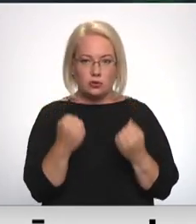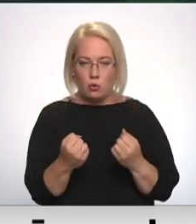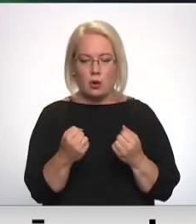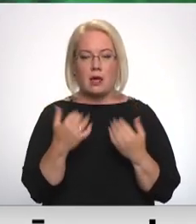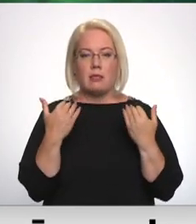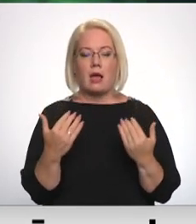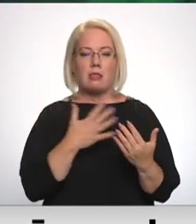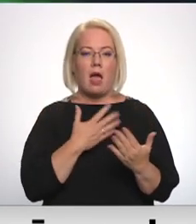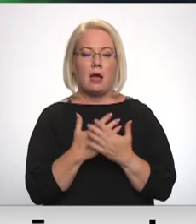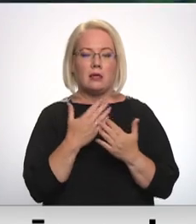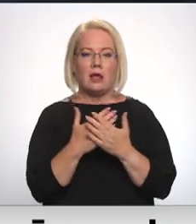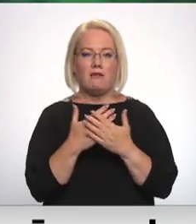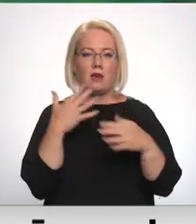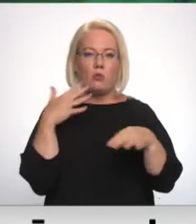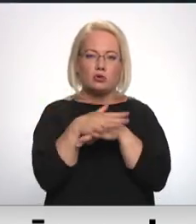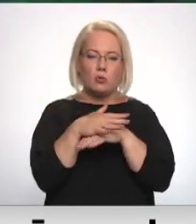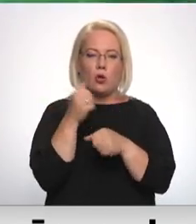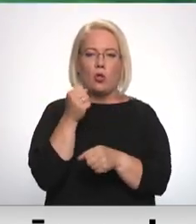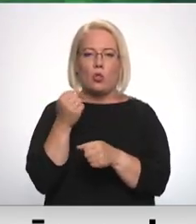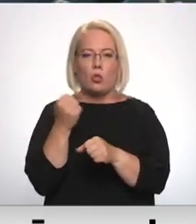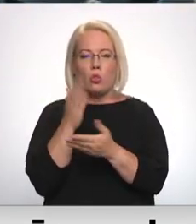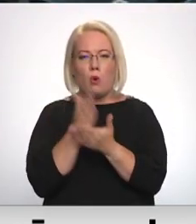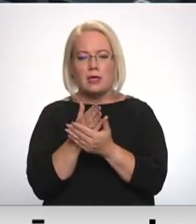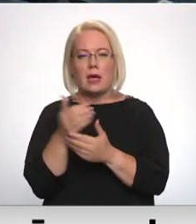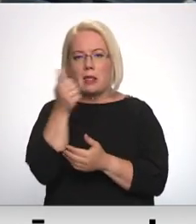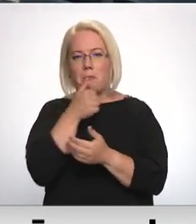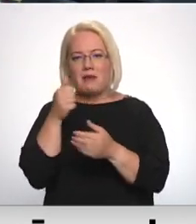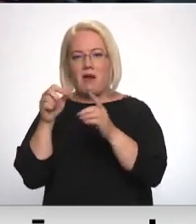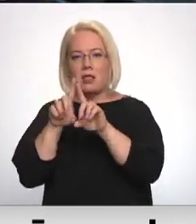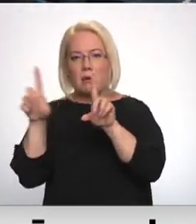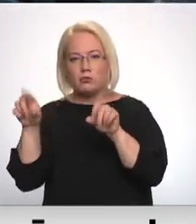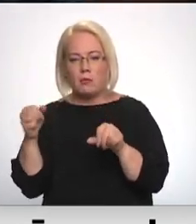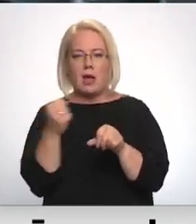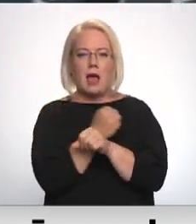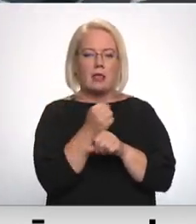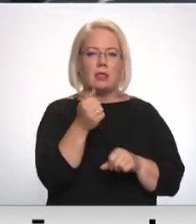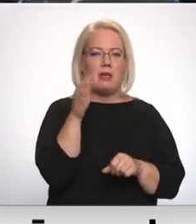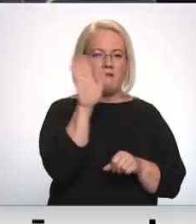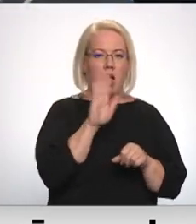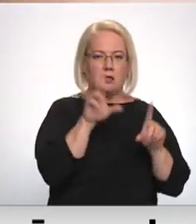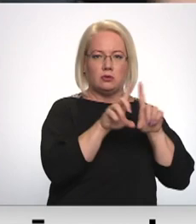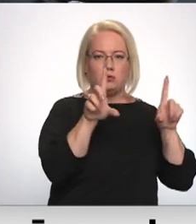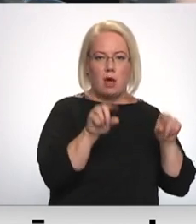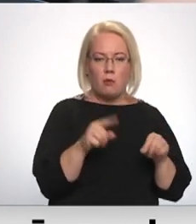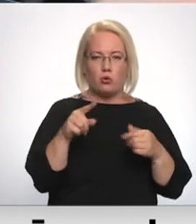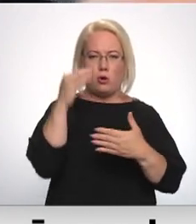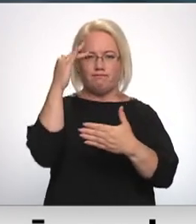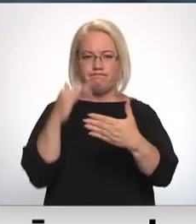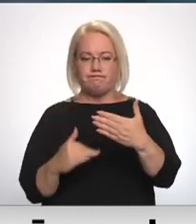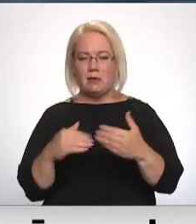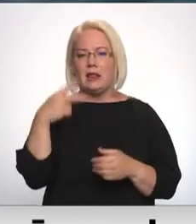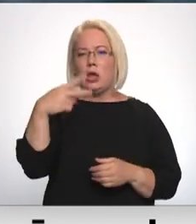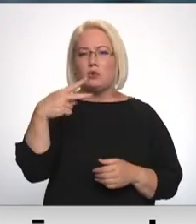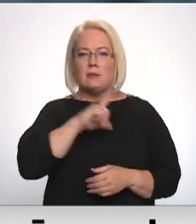aktīvi uzbrukumi noteikti gan publiskā, gan privātā sektoru uzņēmumiem. Centrā norāda, ka uzbrucēja izveidojuši sarakstu ar aptveni 20 Latvijas